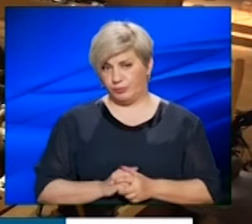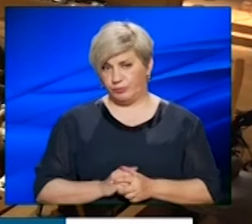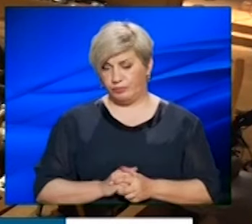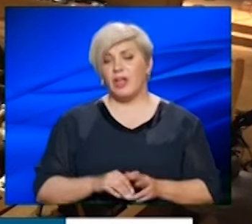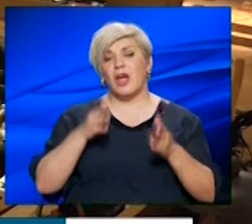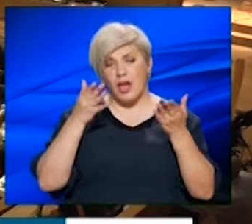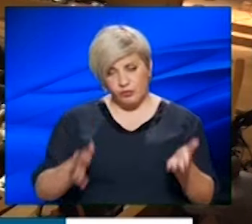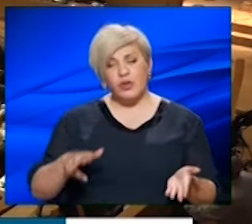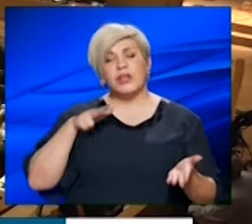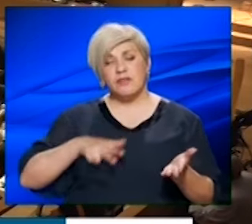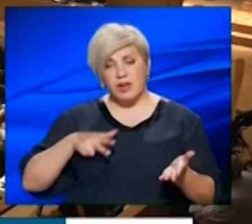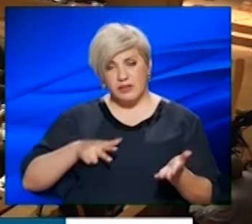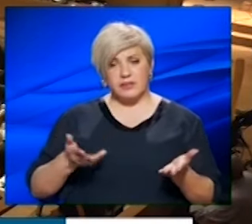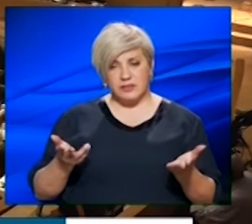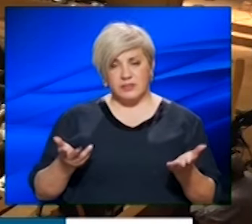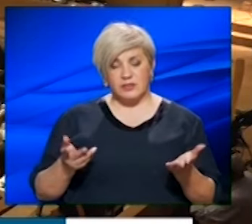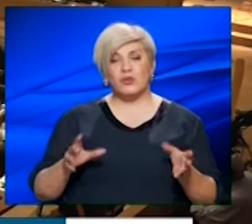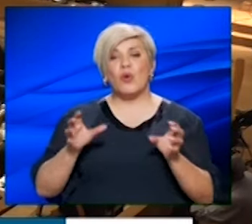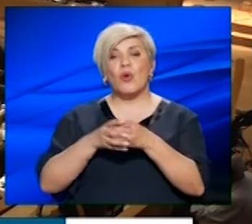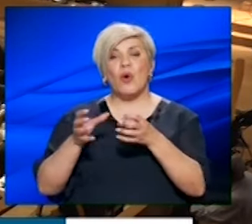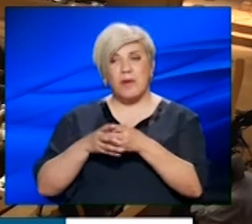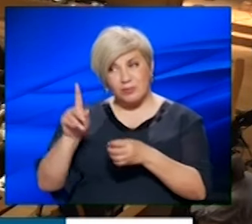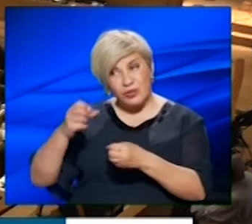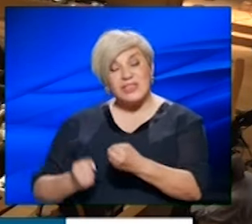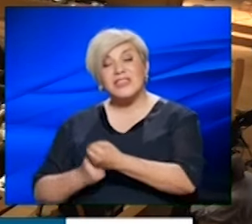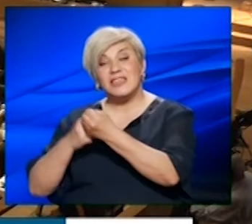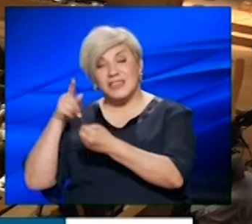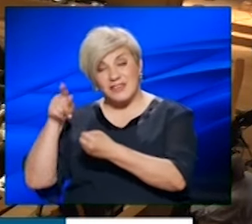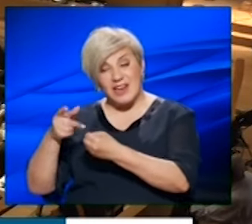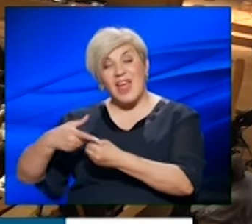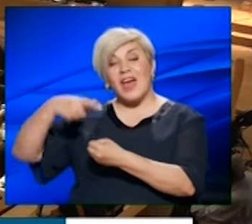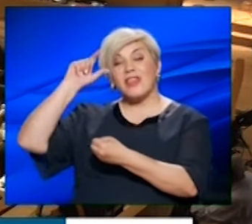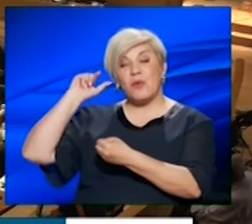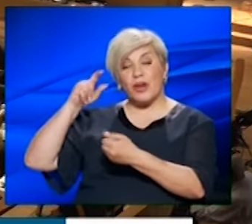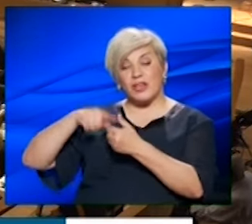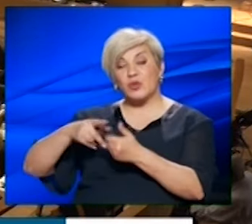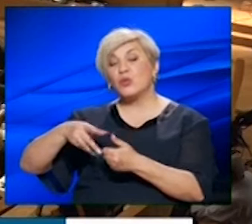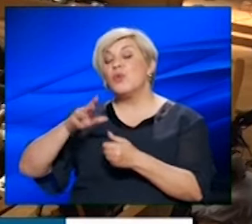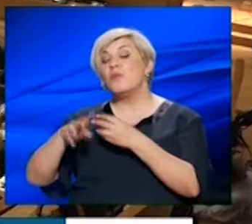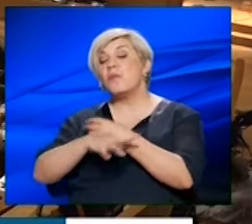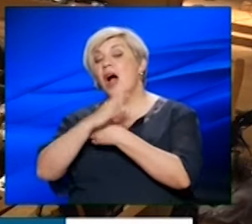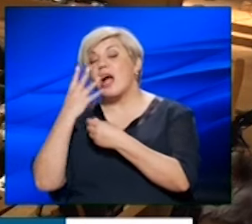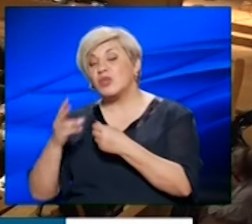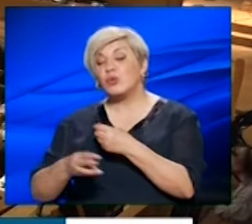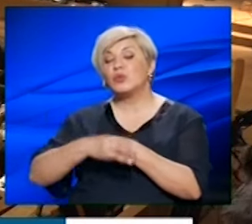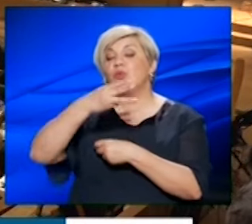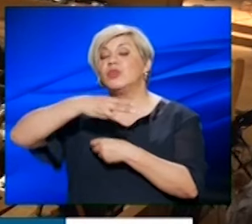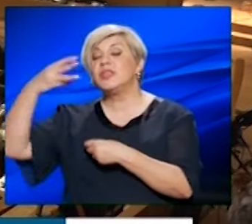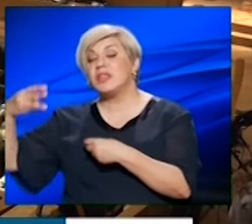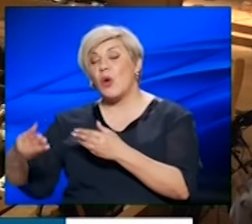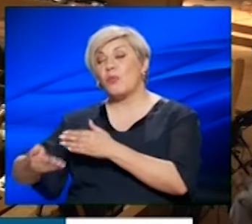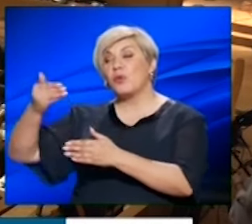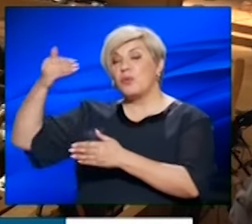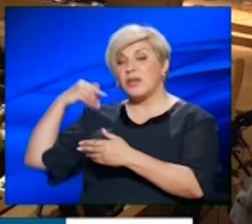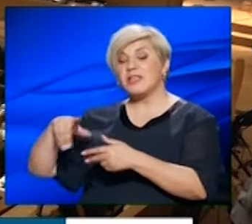Γι' αυτό και οι κυβερνήσεις, των κομμάτων που σας στήριξαν, της Νέας Δημοκρατίας, του Πασόκ, του ΣΥΡΙΖΑ, όλες οι